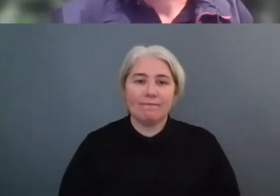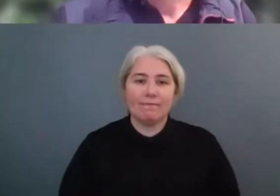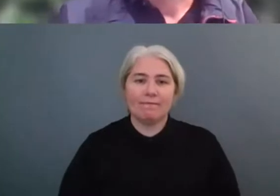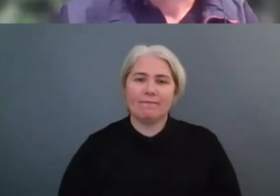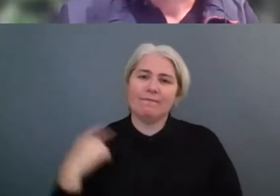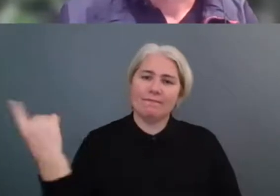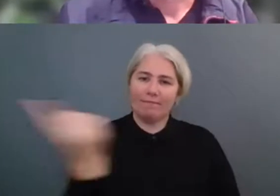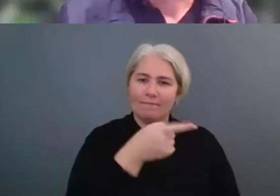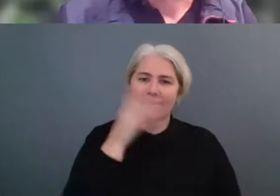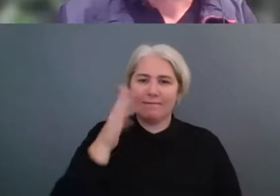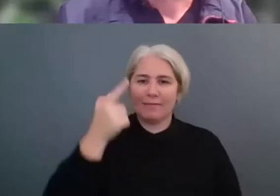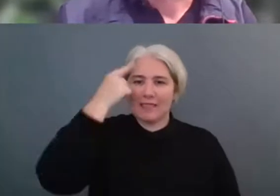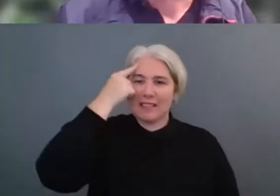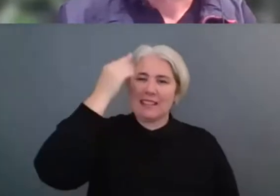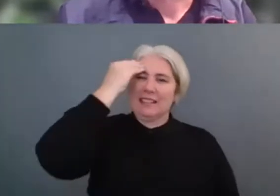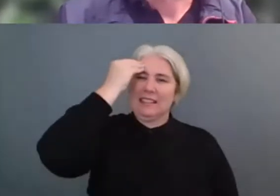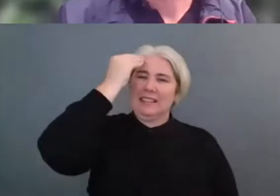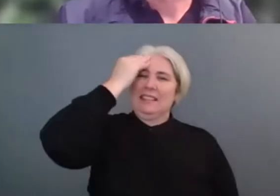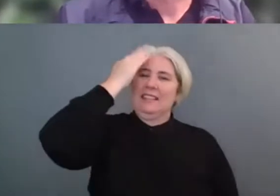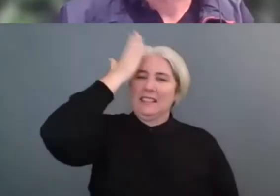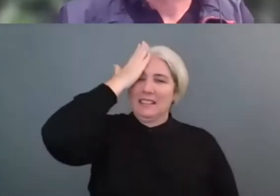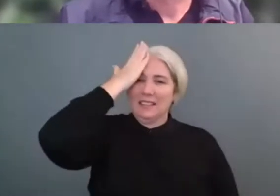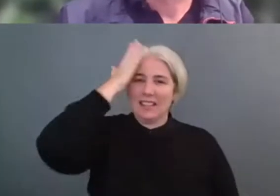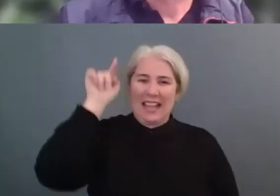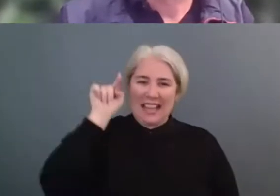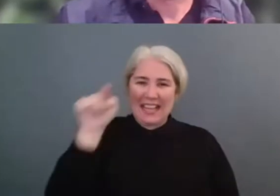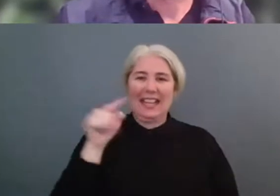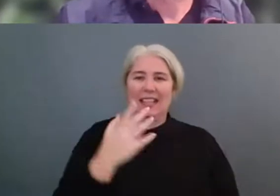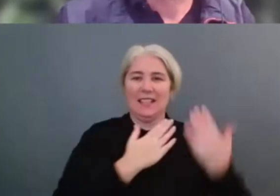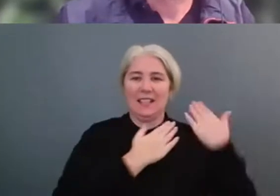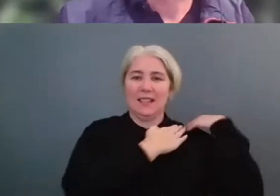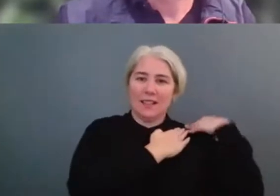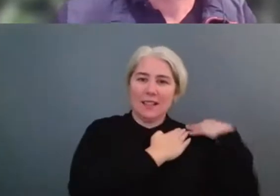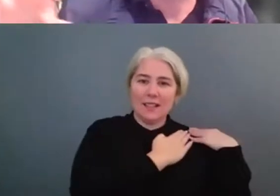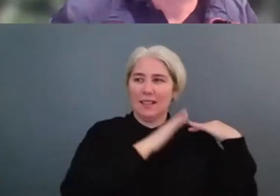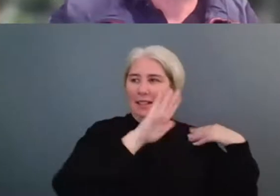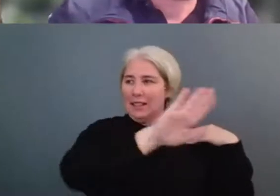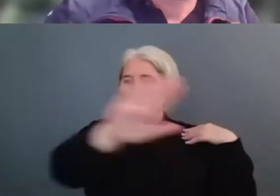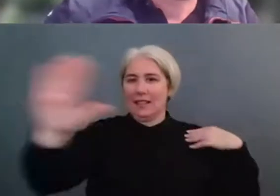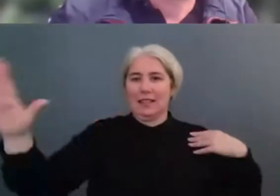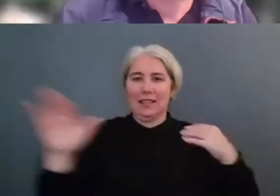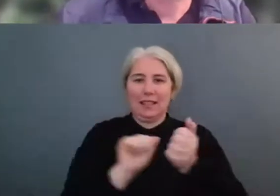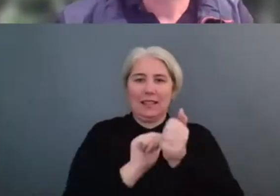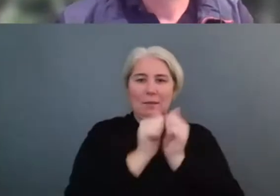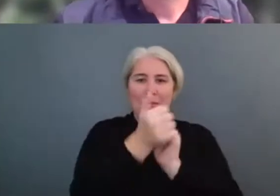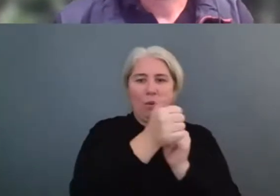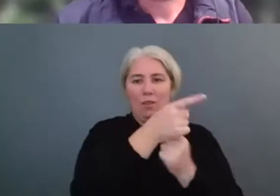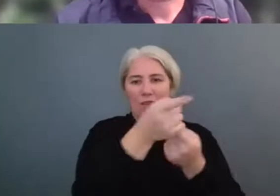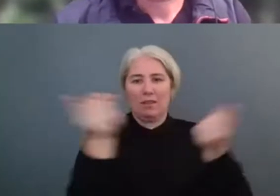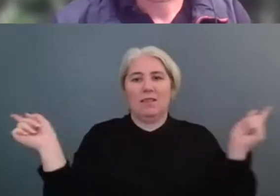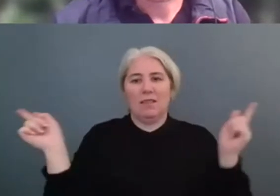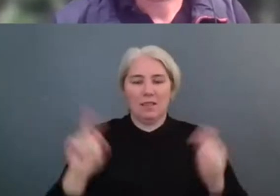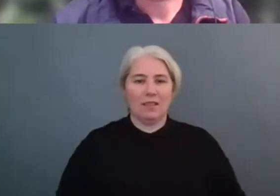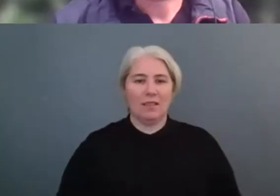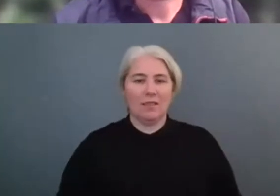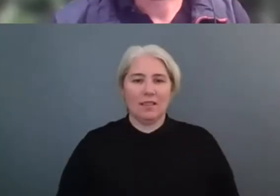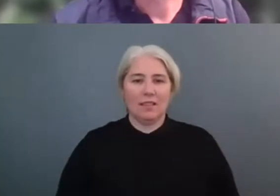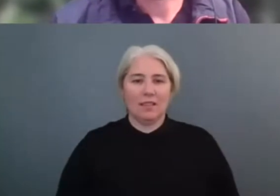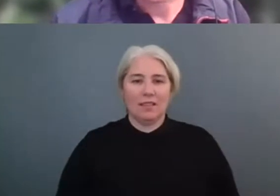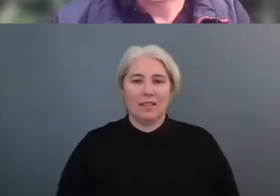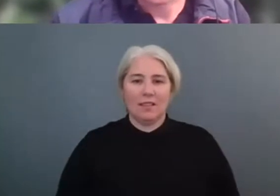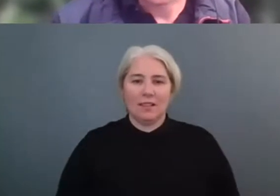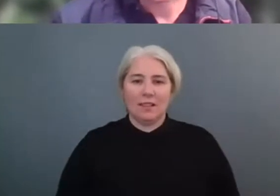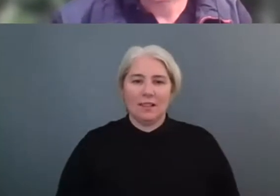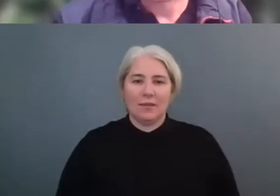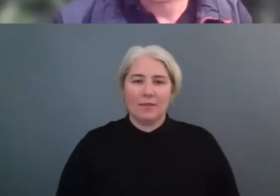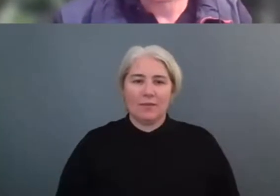se décharger sur la réglementation gouvernementale étatique et il y a